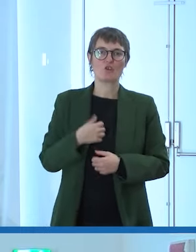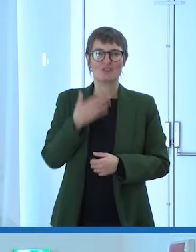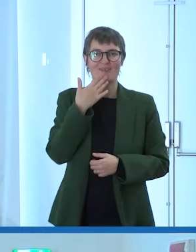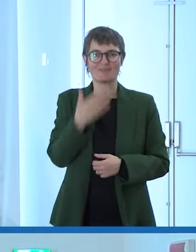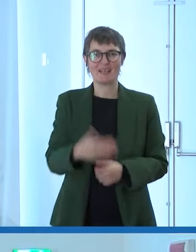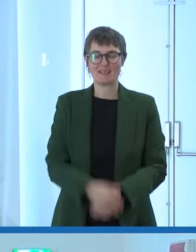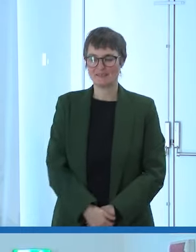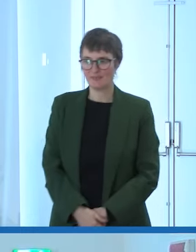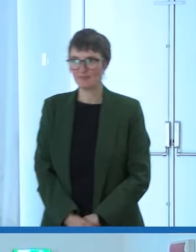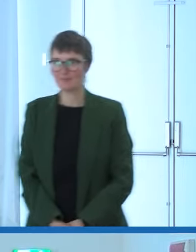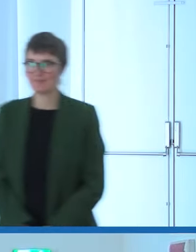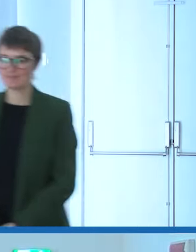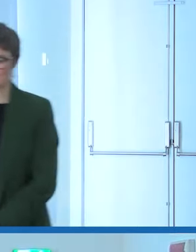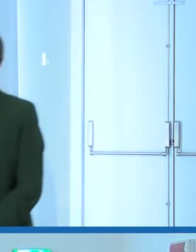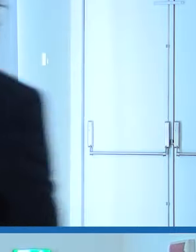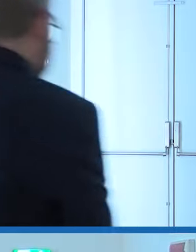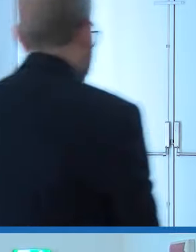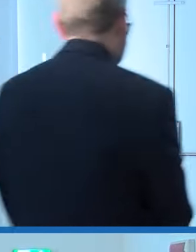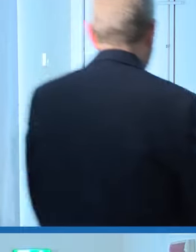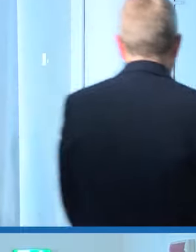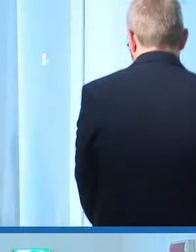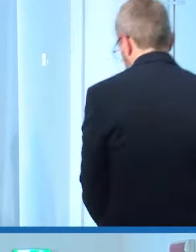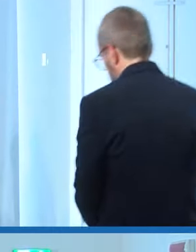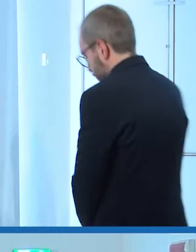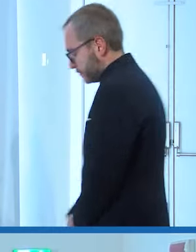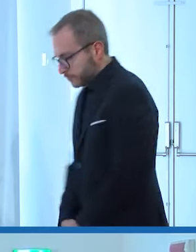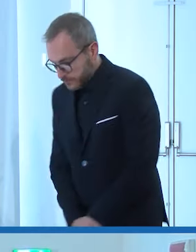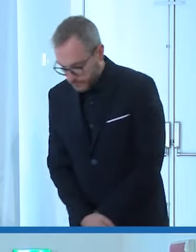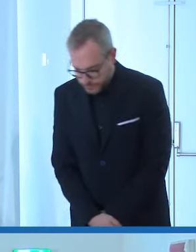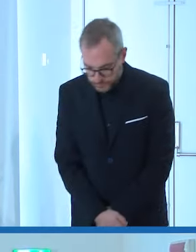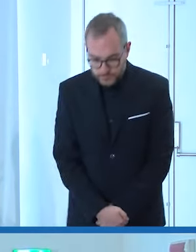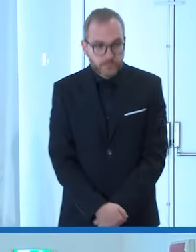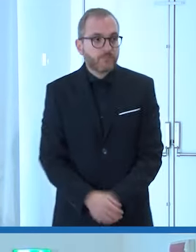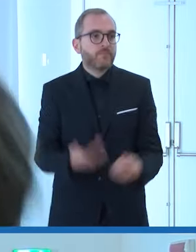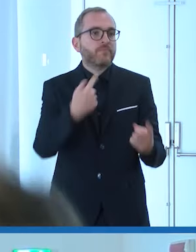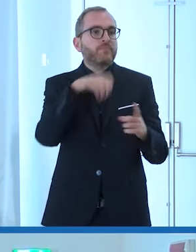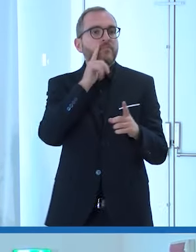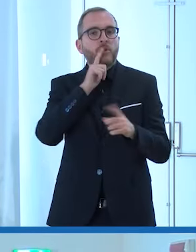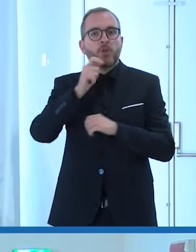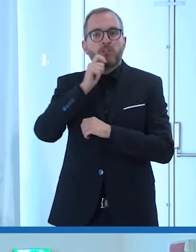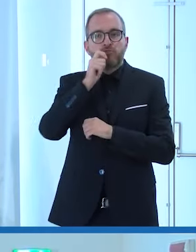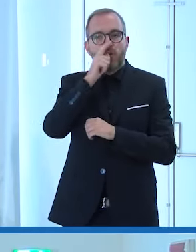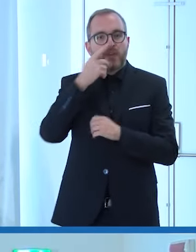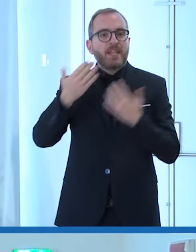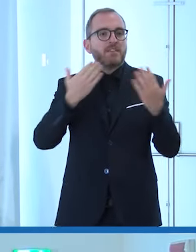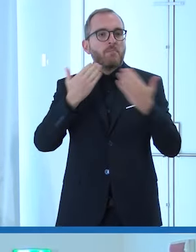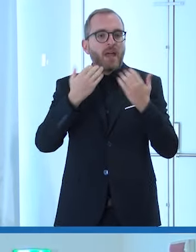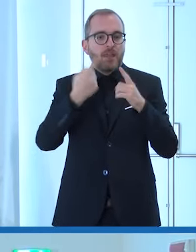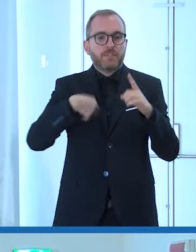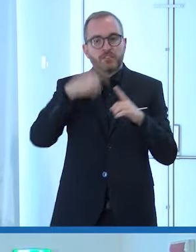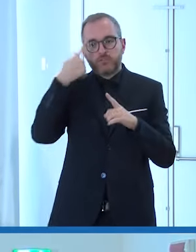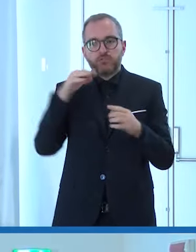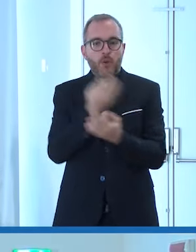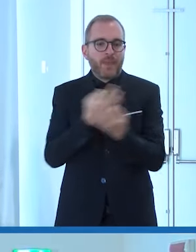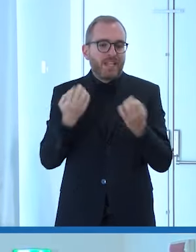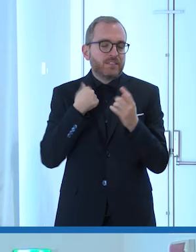Alberto la fa semplice ma io anche che sono cronista parlamentare so benissimo la difficoltà